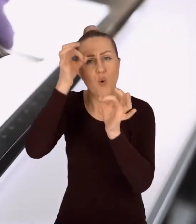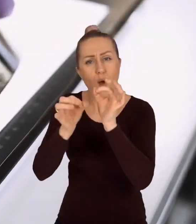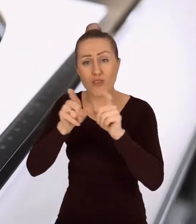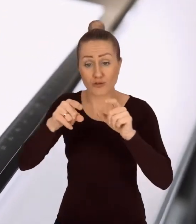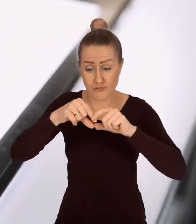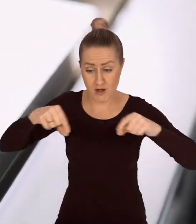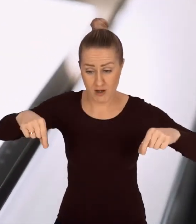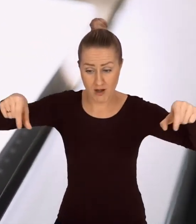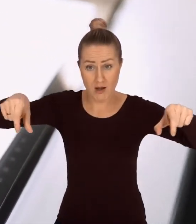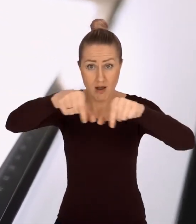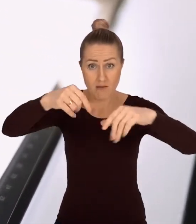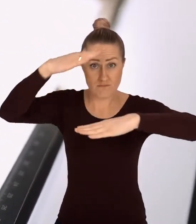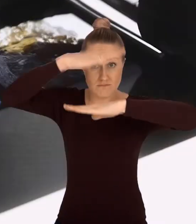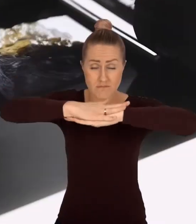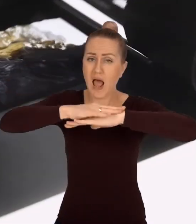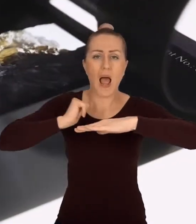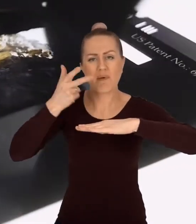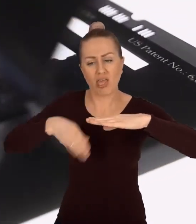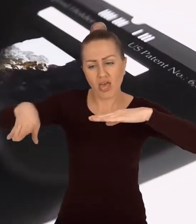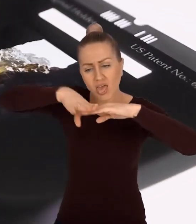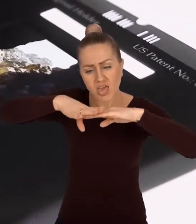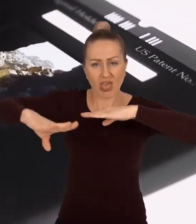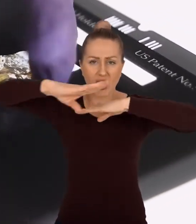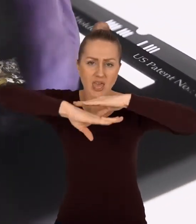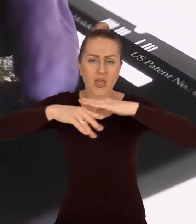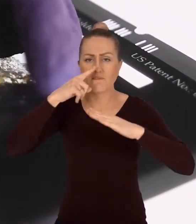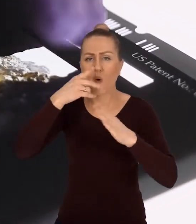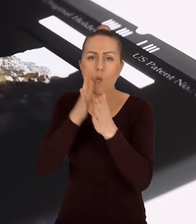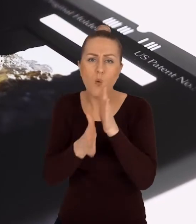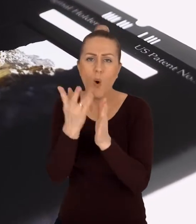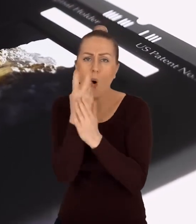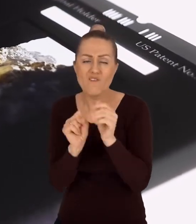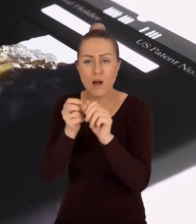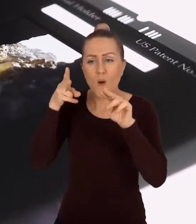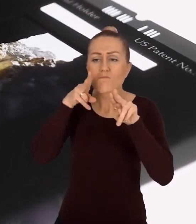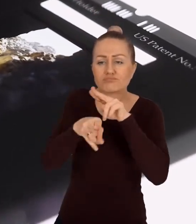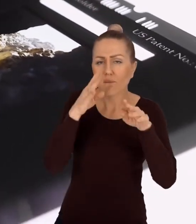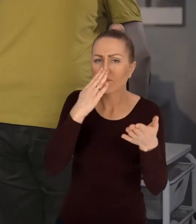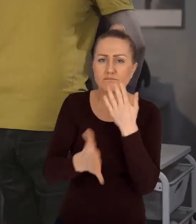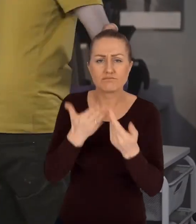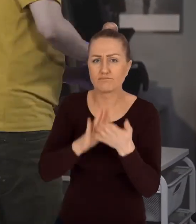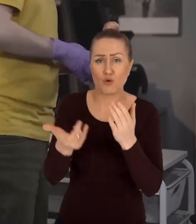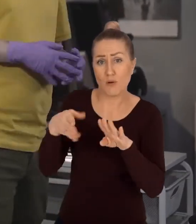ułożony dokładnie, a żaden fragment obrazu nie został zasłonięty bądź ucięty.